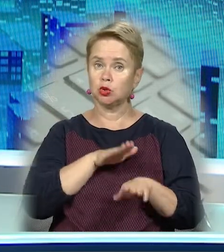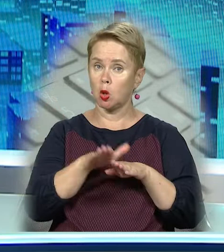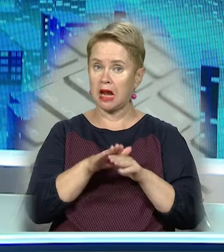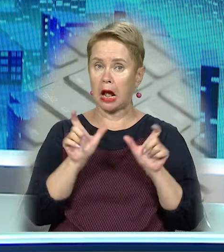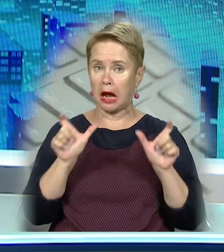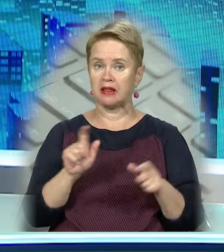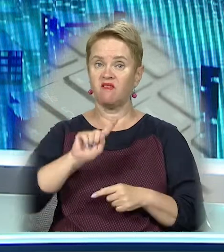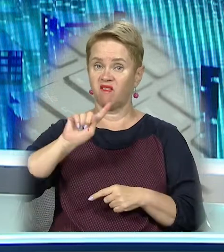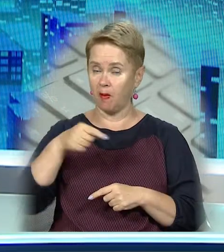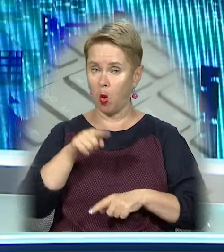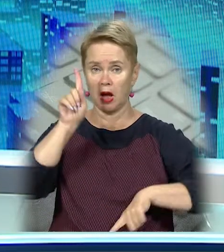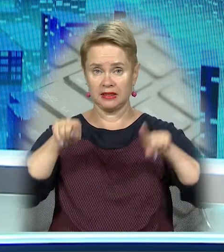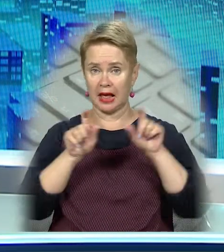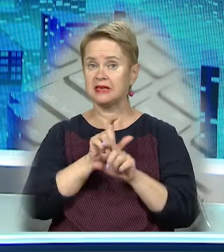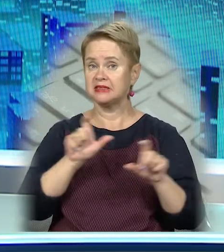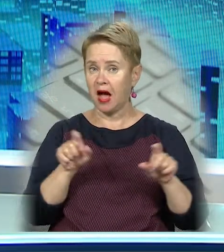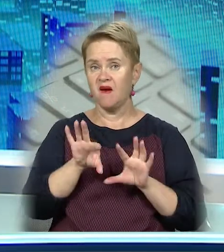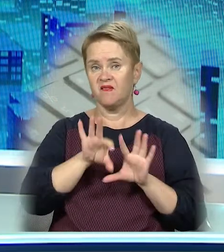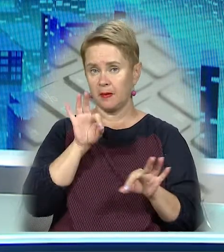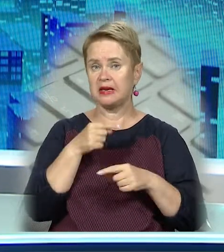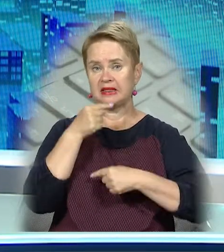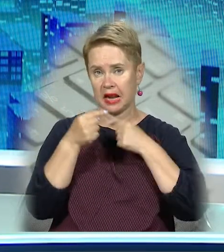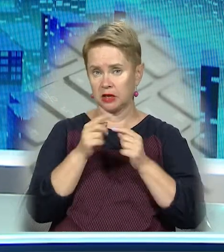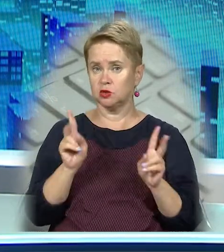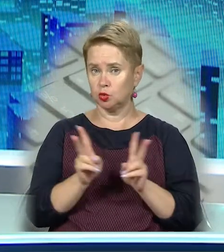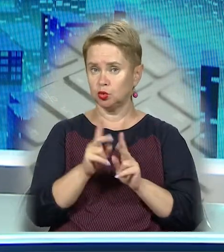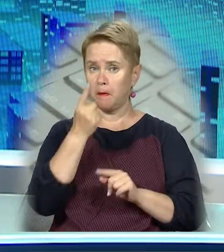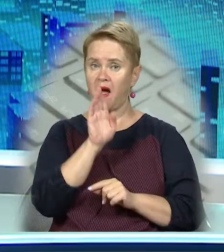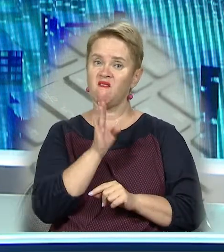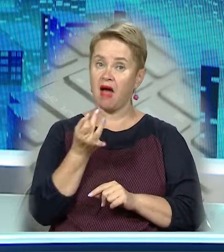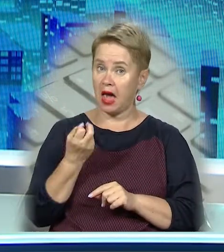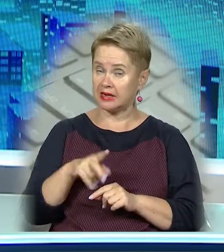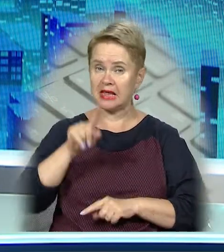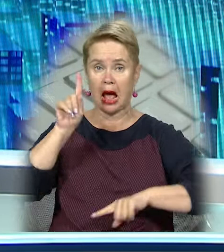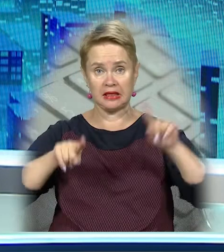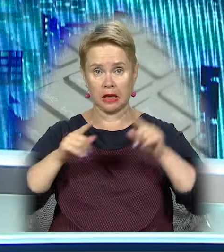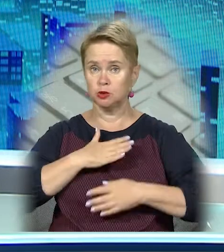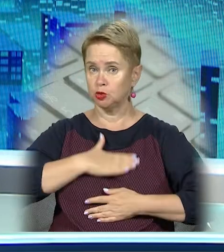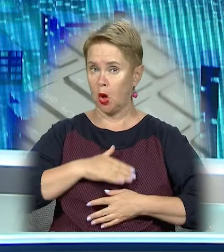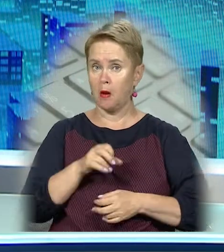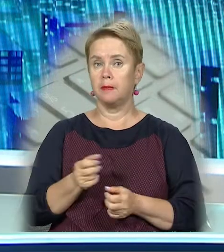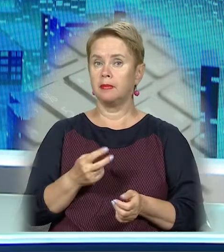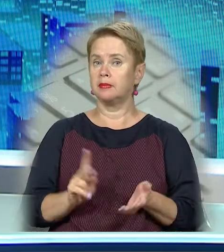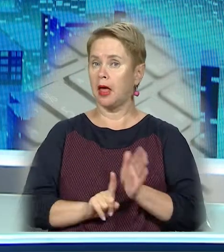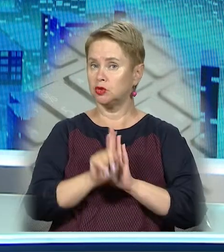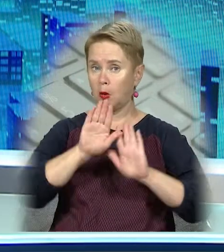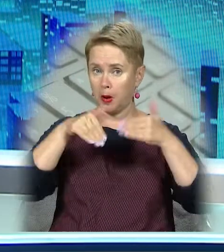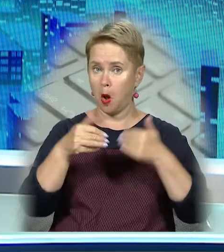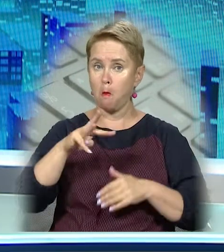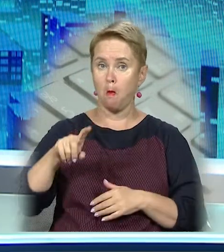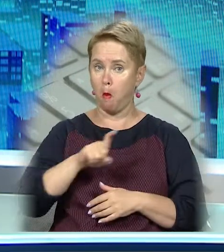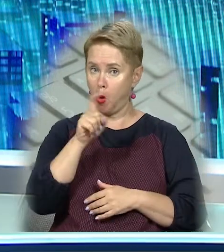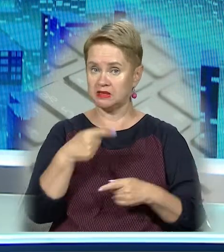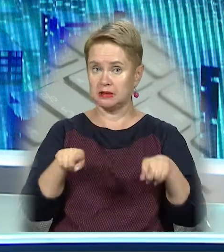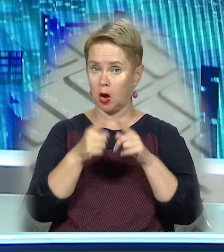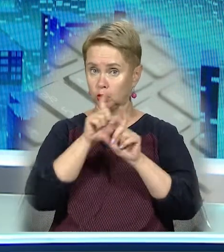дотриматись карантинних вимог. Деякі заклади обрали традиційний спосіб зустрічі 1 вересня, а дехто із задоволенням пристав на пропозицію МОЗ.